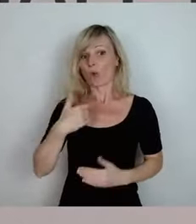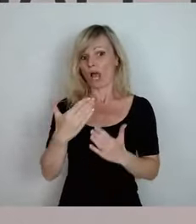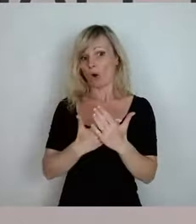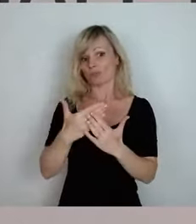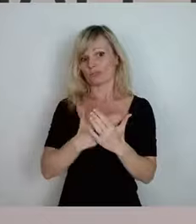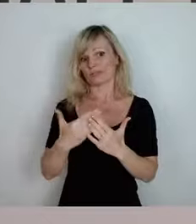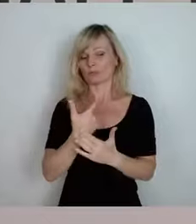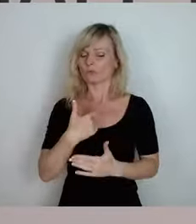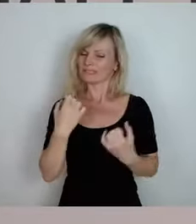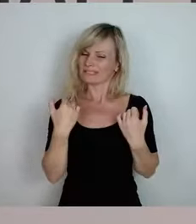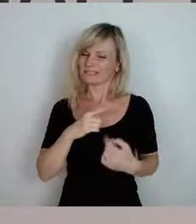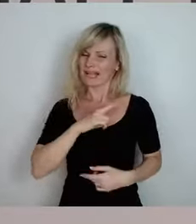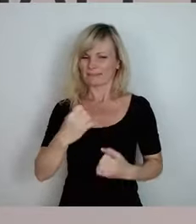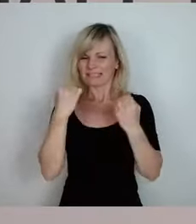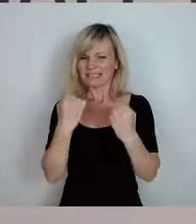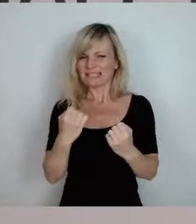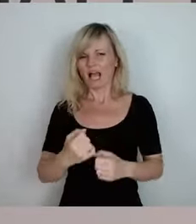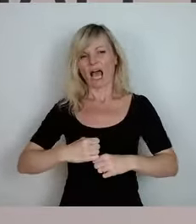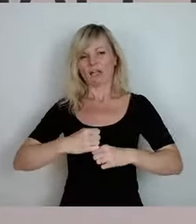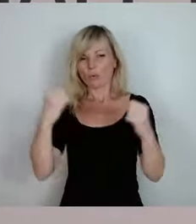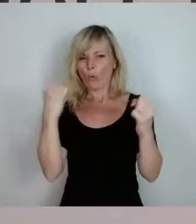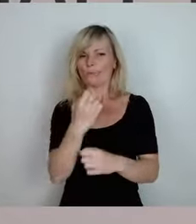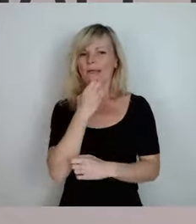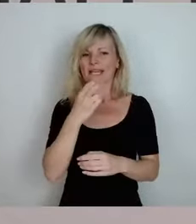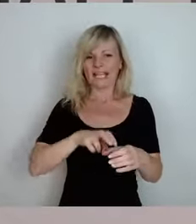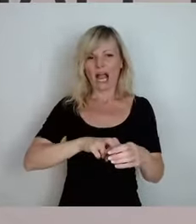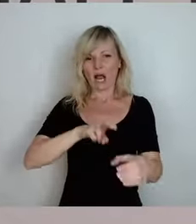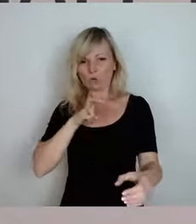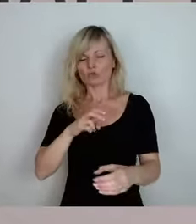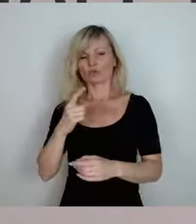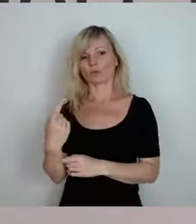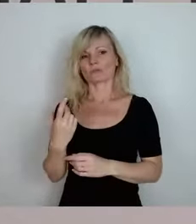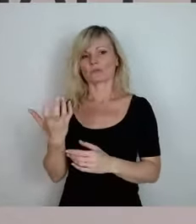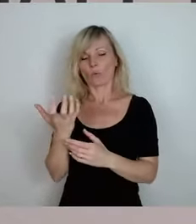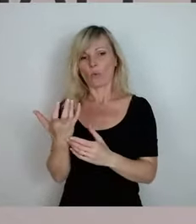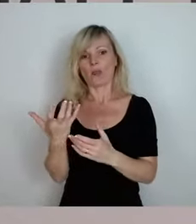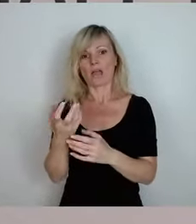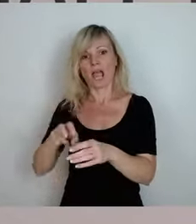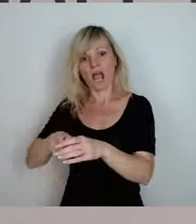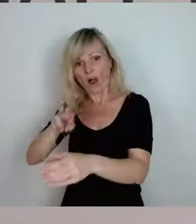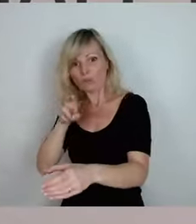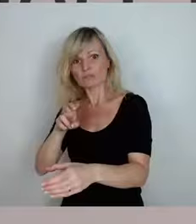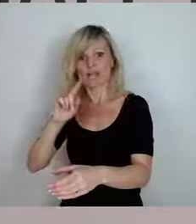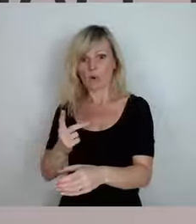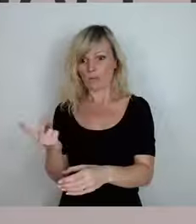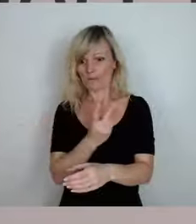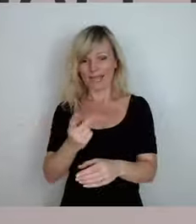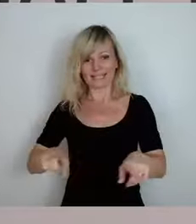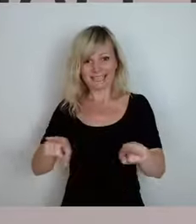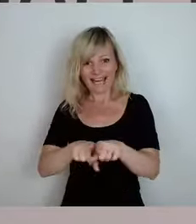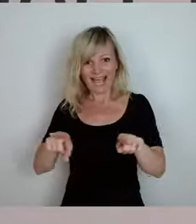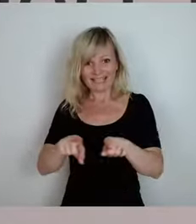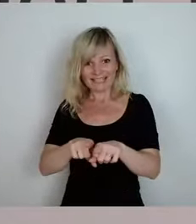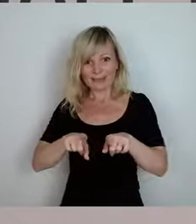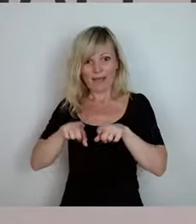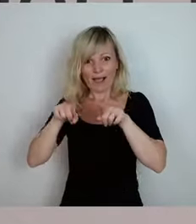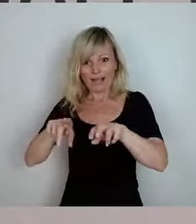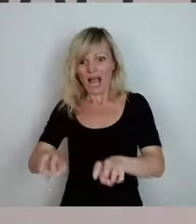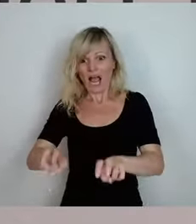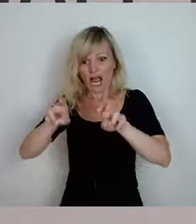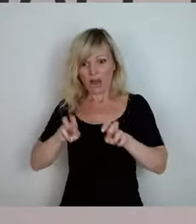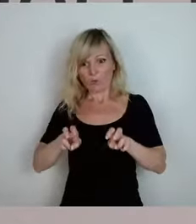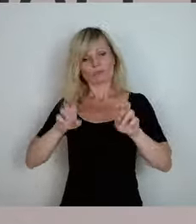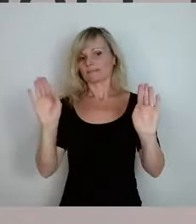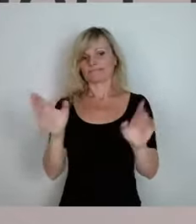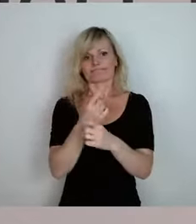aus der Atomenergie und aus der Kohleverstromung zeitgleich so nicht funktionieren kann. Wenn man das ein aufeinander rechnet, muss das